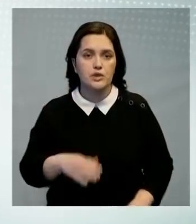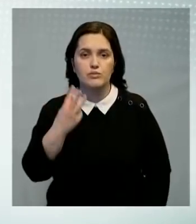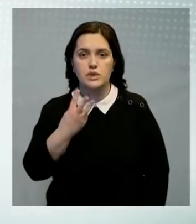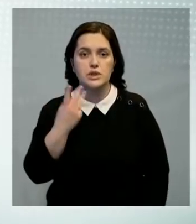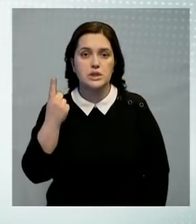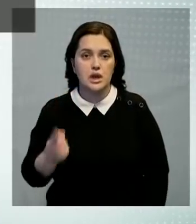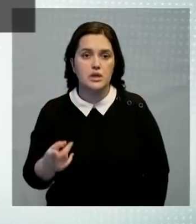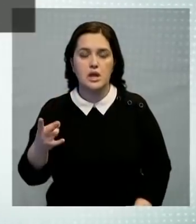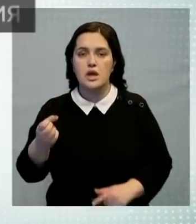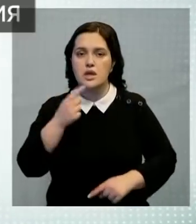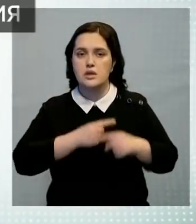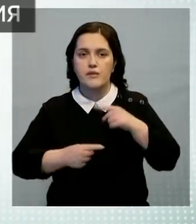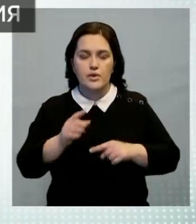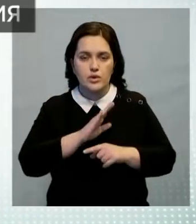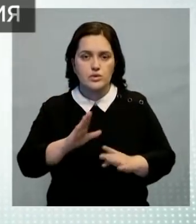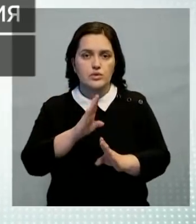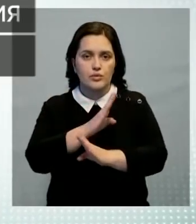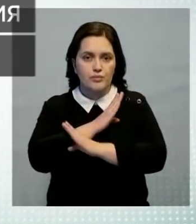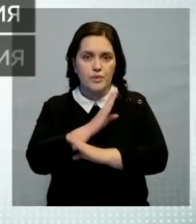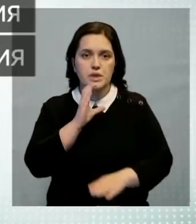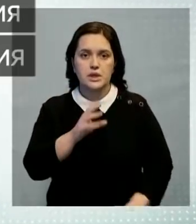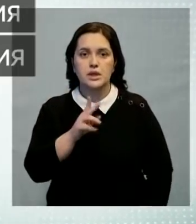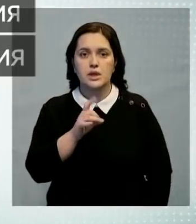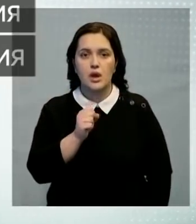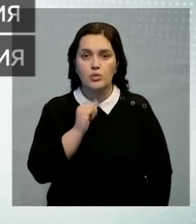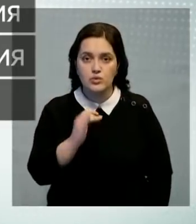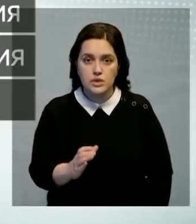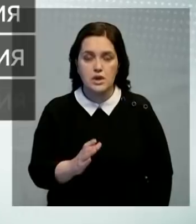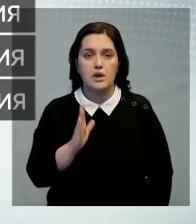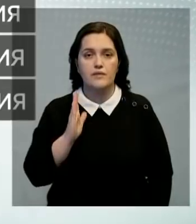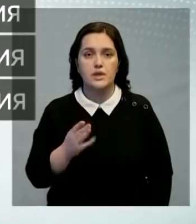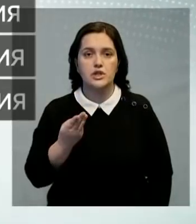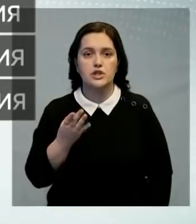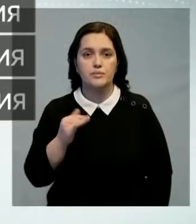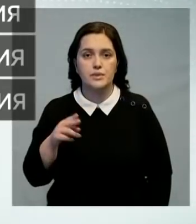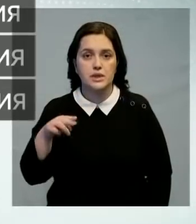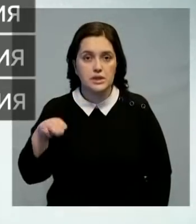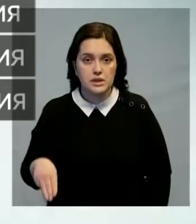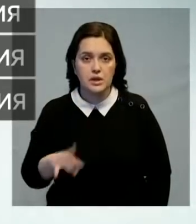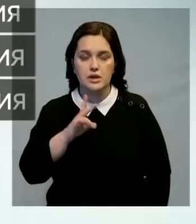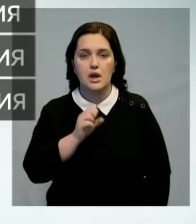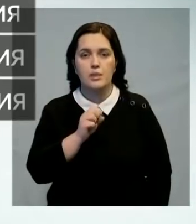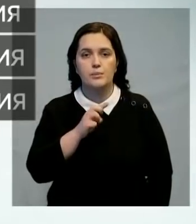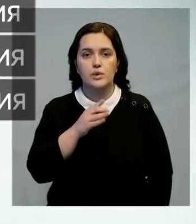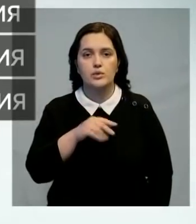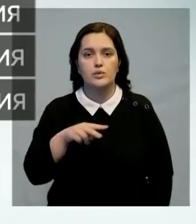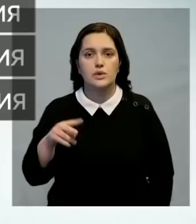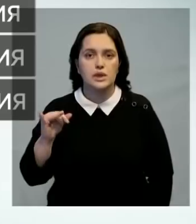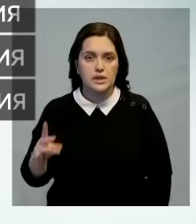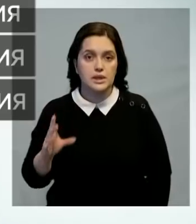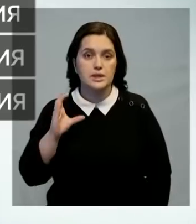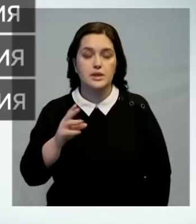младшему 31. Не вернулись из-за боя Сергей Краус, Виталий Шмидт, Наиль Абдулин,